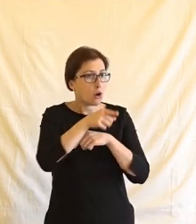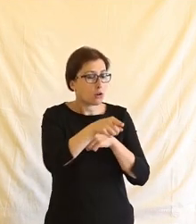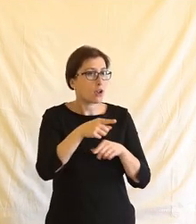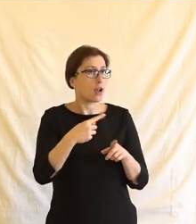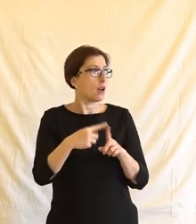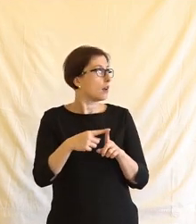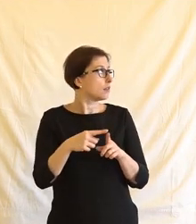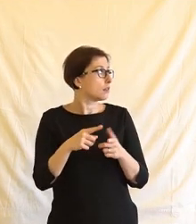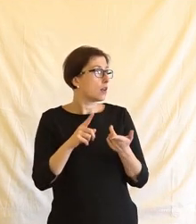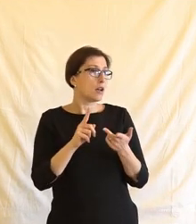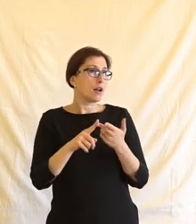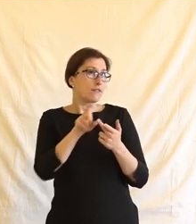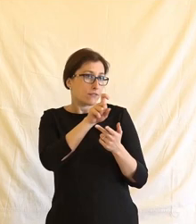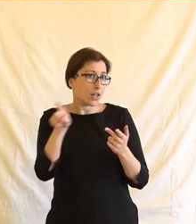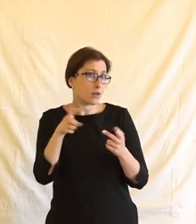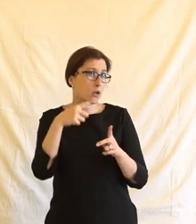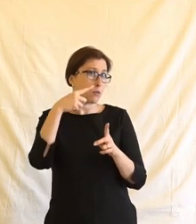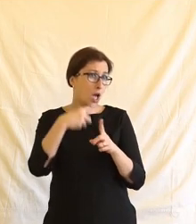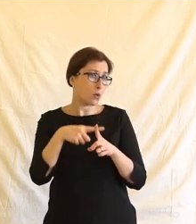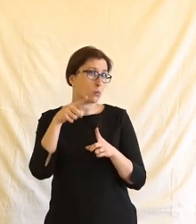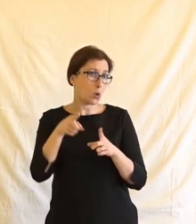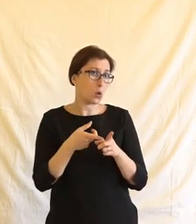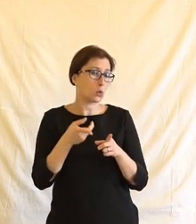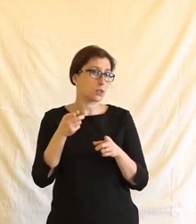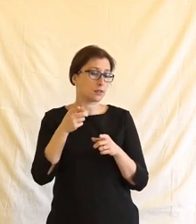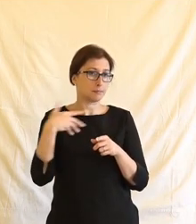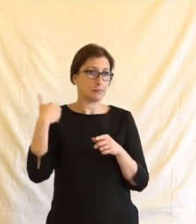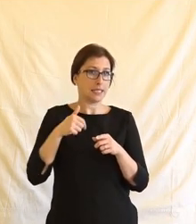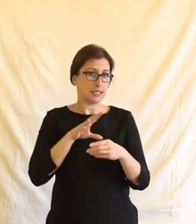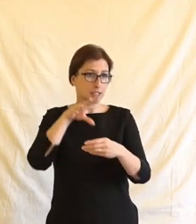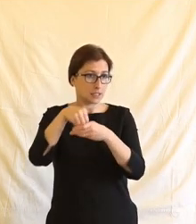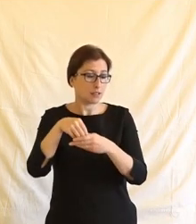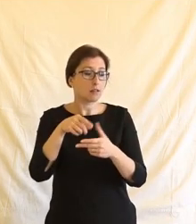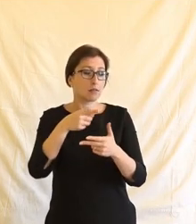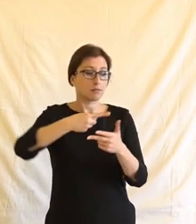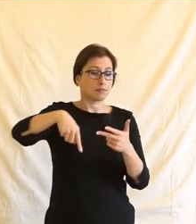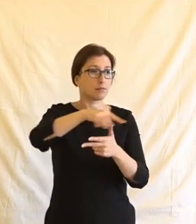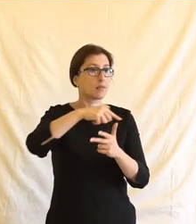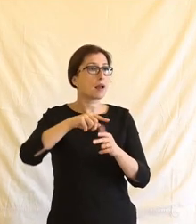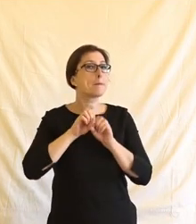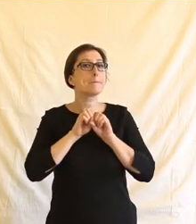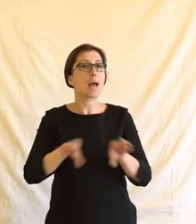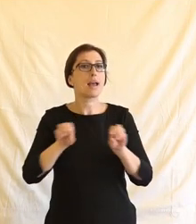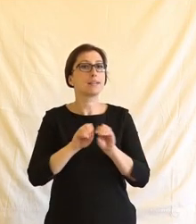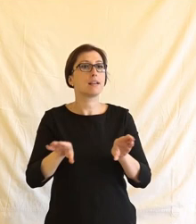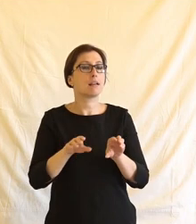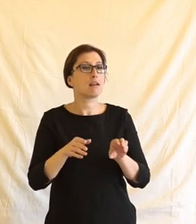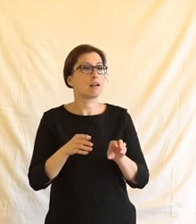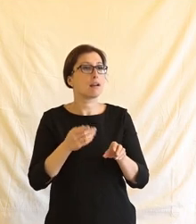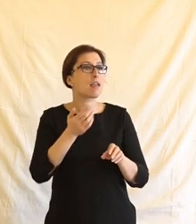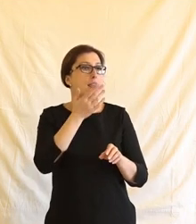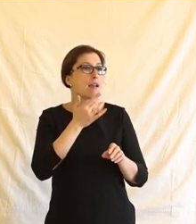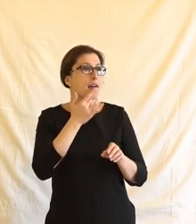dvoji roli i v korporátu, Honzy Klaudy, jak vy vidíte roli médií vlastně v tomto